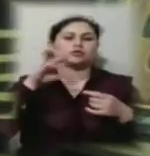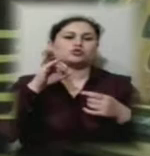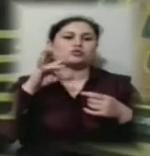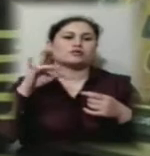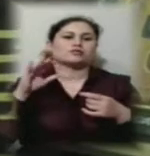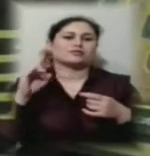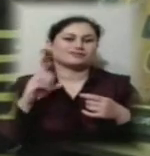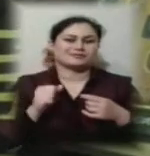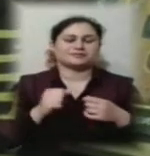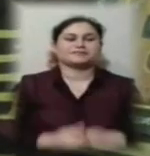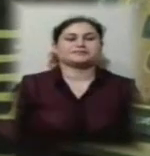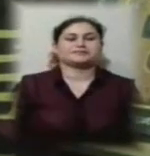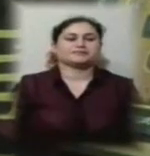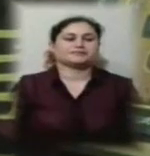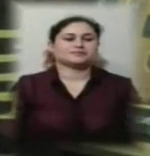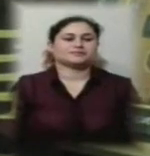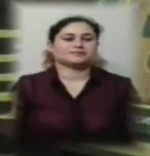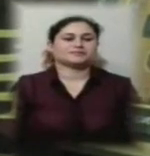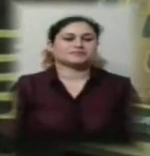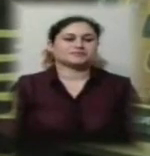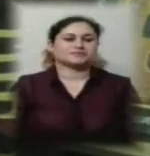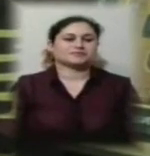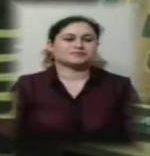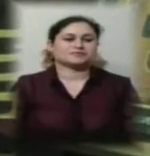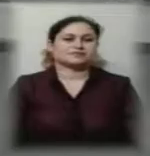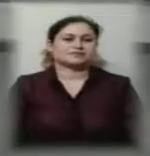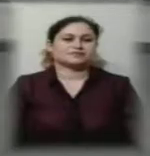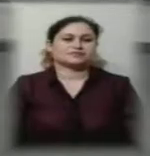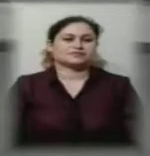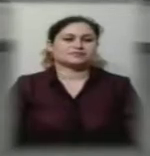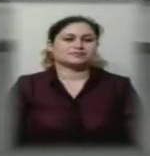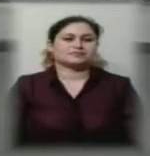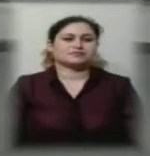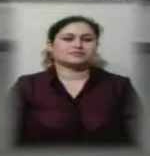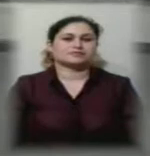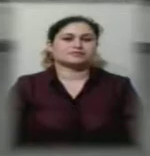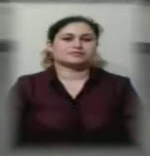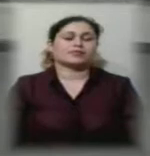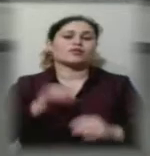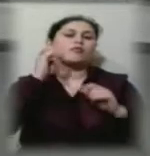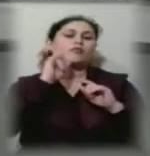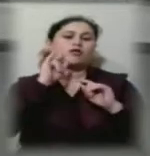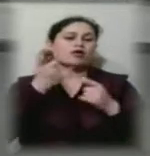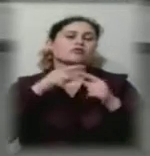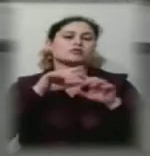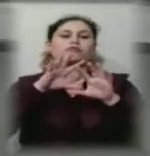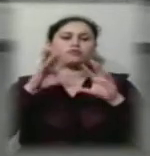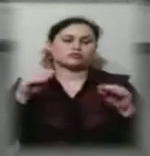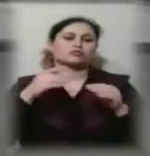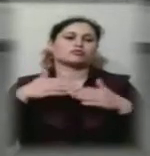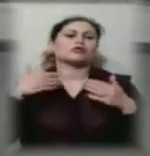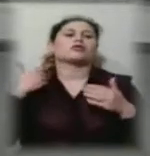Ксенія Сіліна, Григорій Шматко, новини на Суспільному, Херсон. На цьогодні ми на все. Бажаю вам більше